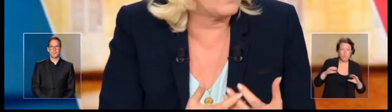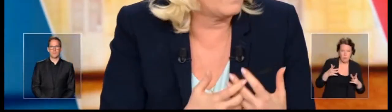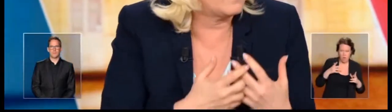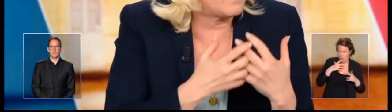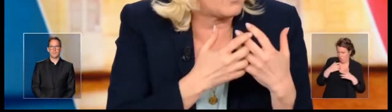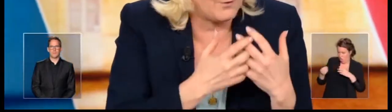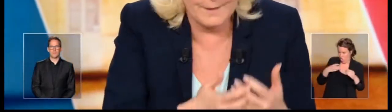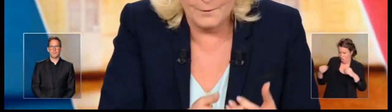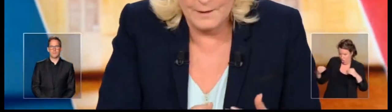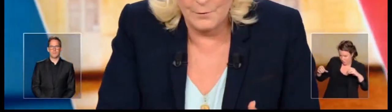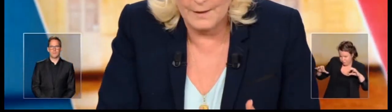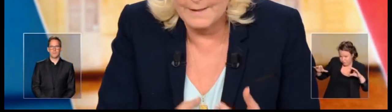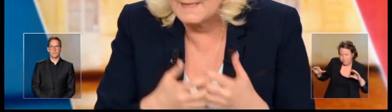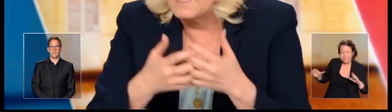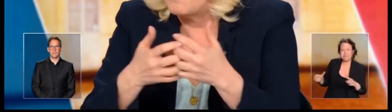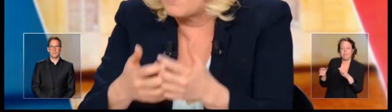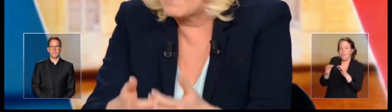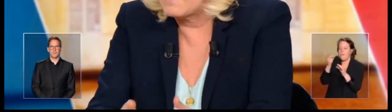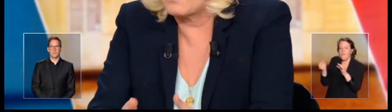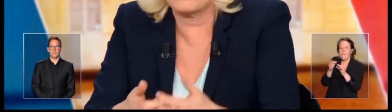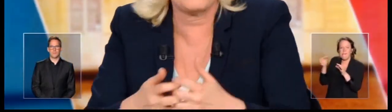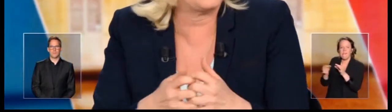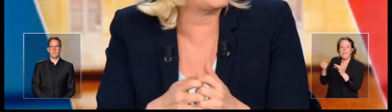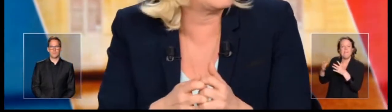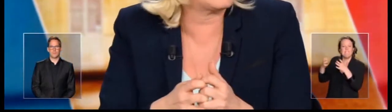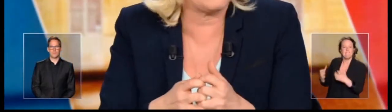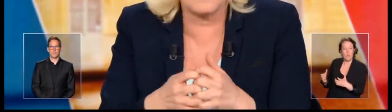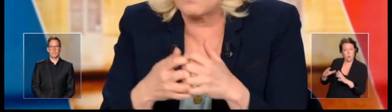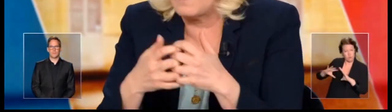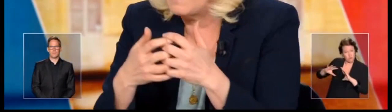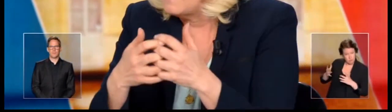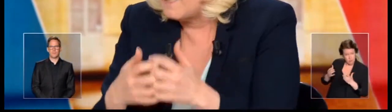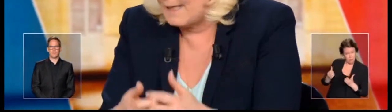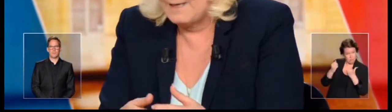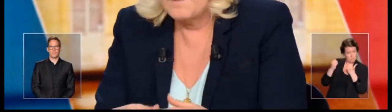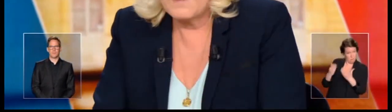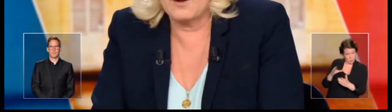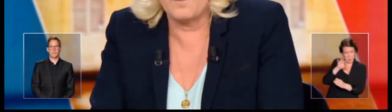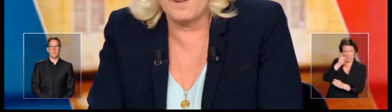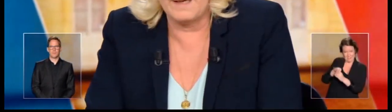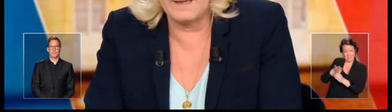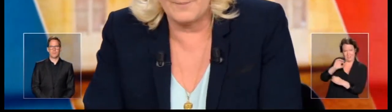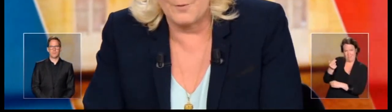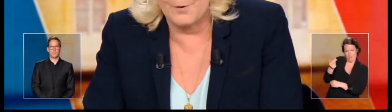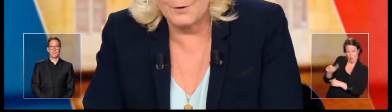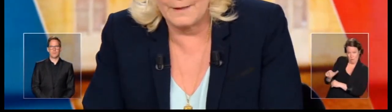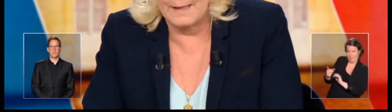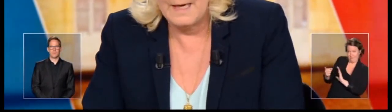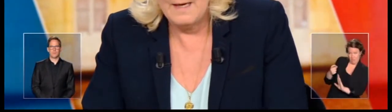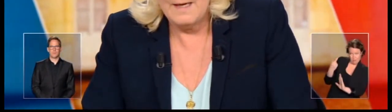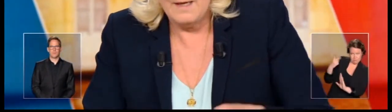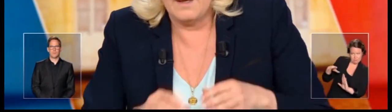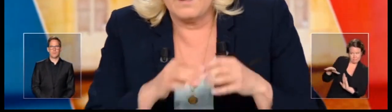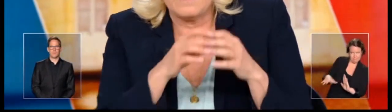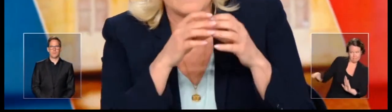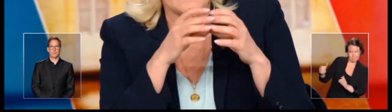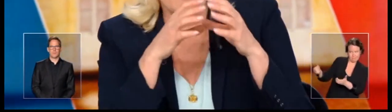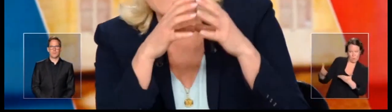Et moi je suis pour la renaissance démocratique par ce référendum d'initiative citoyenne et par la proportionnelle.